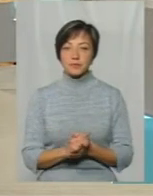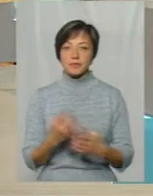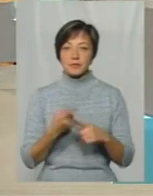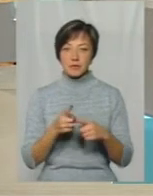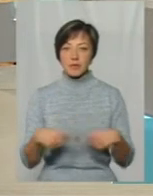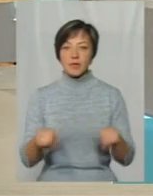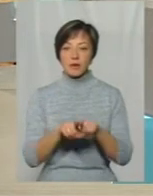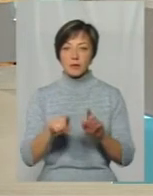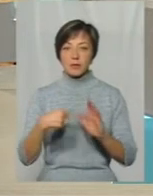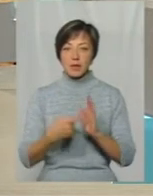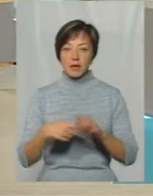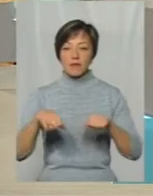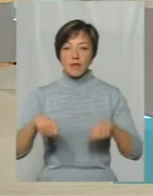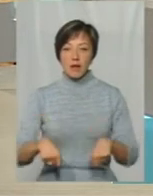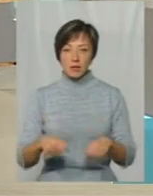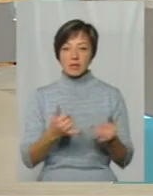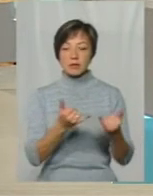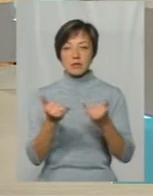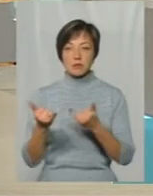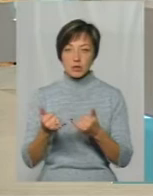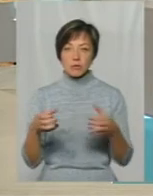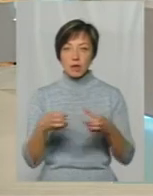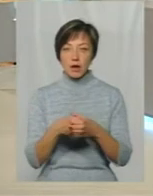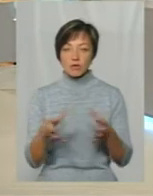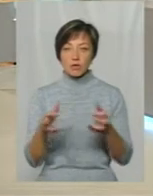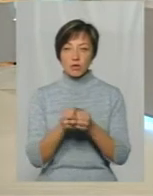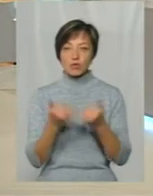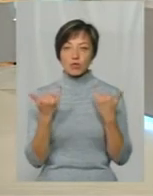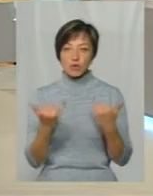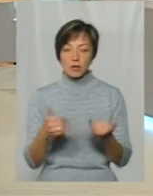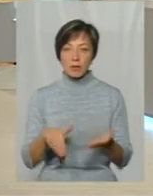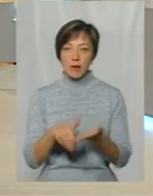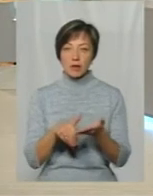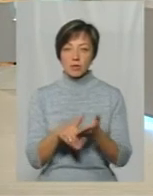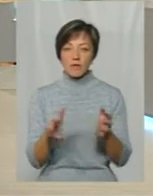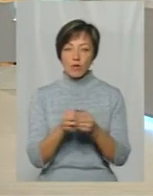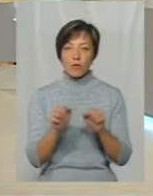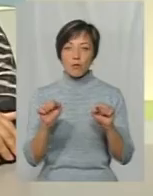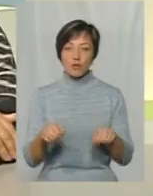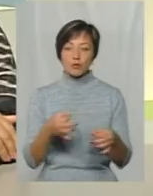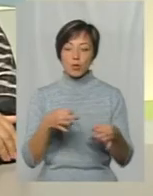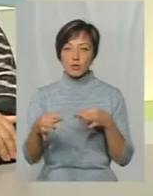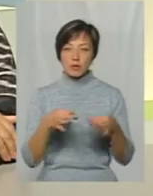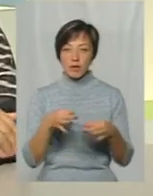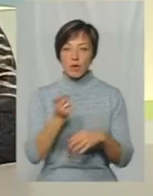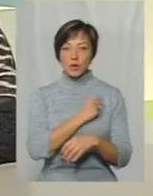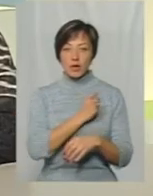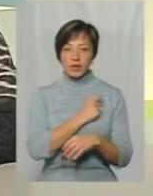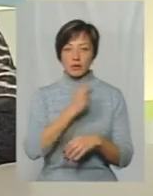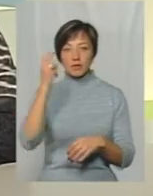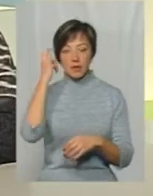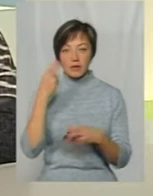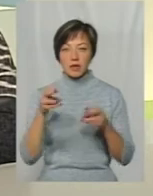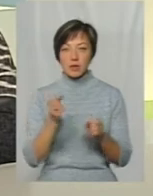також питання до міської влади забезпечити бригаду відлову сучасними методами відлову Це можна проконсультуватися в Одесі, в